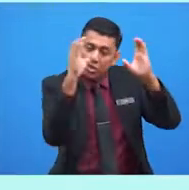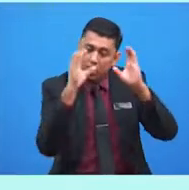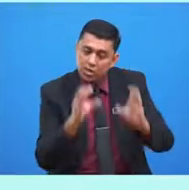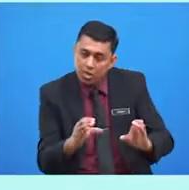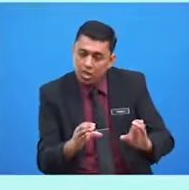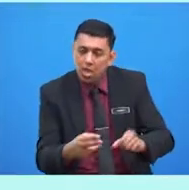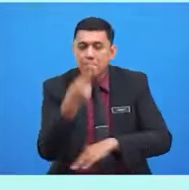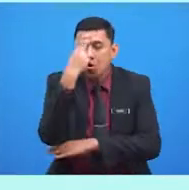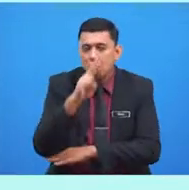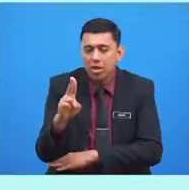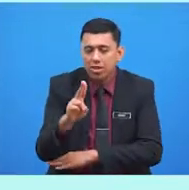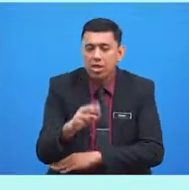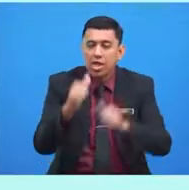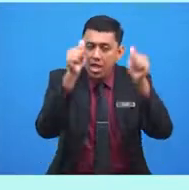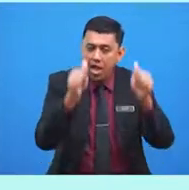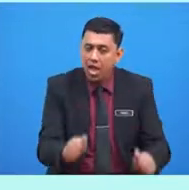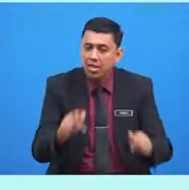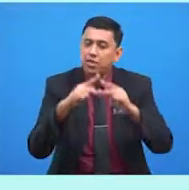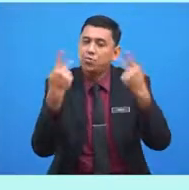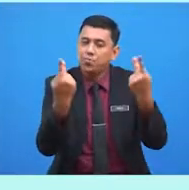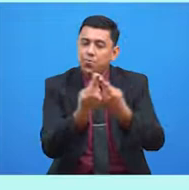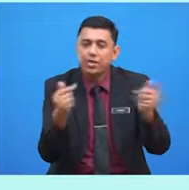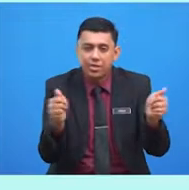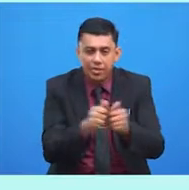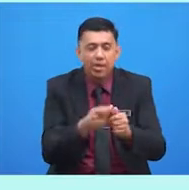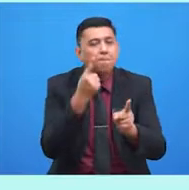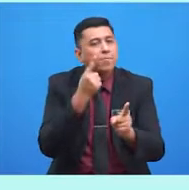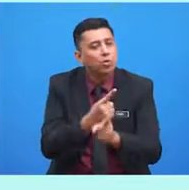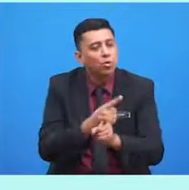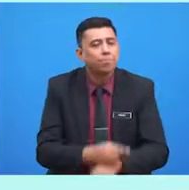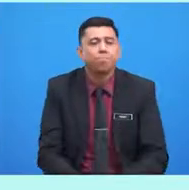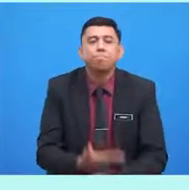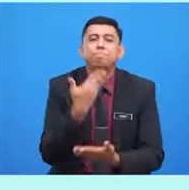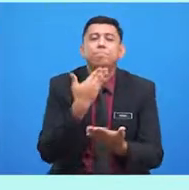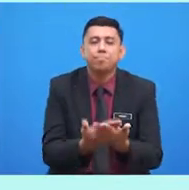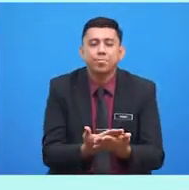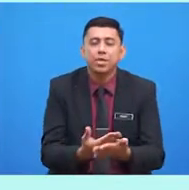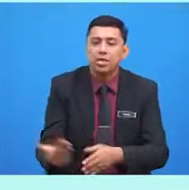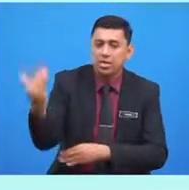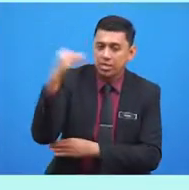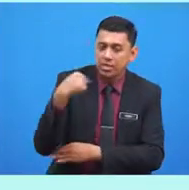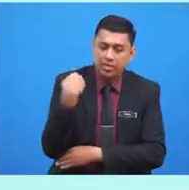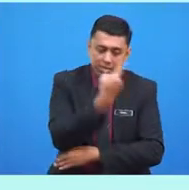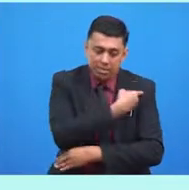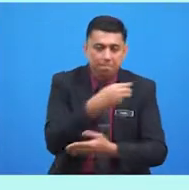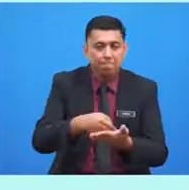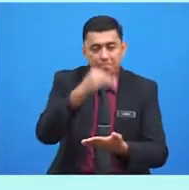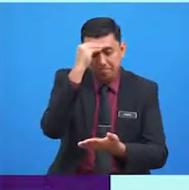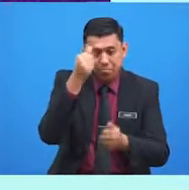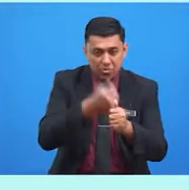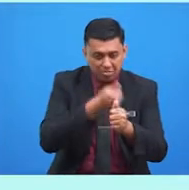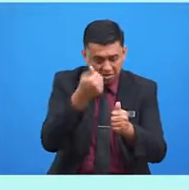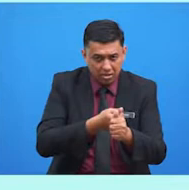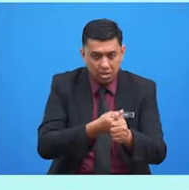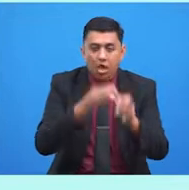menghormati ahli keluarga dengan betul. Baik, jom kita pelajari setiap